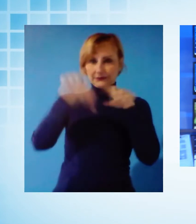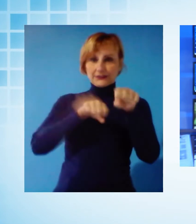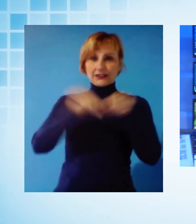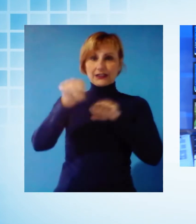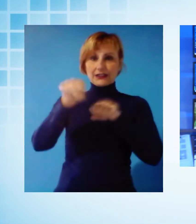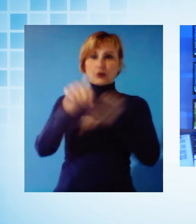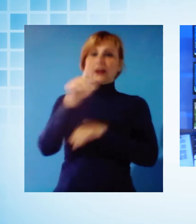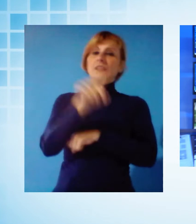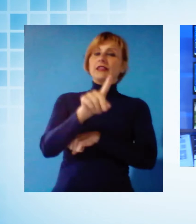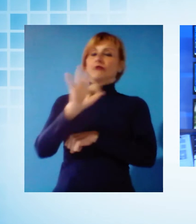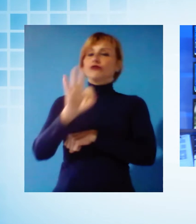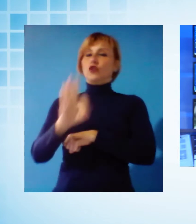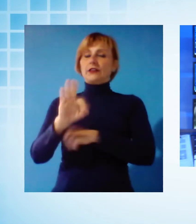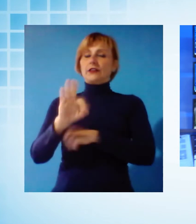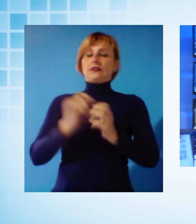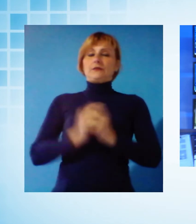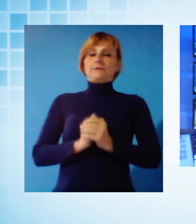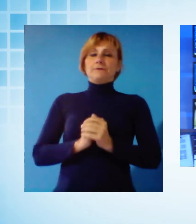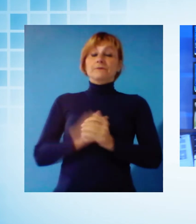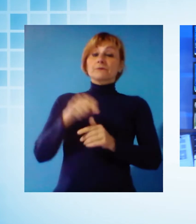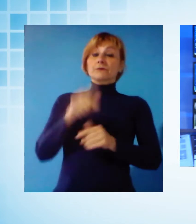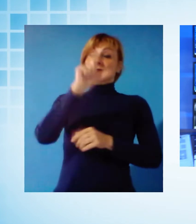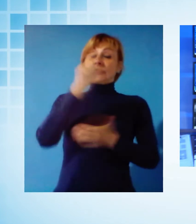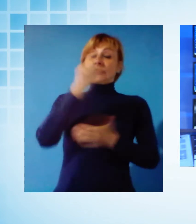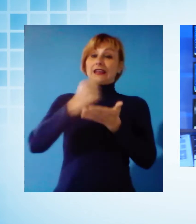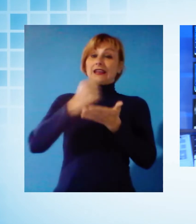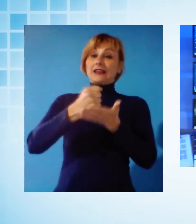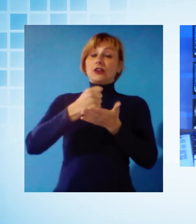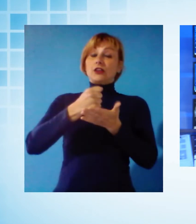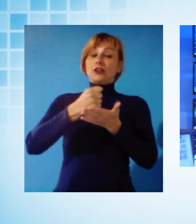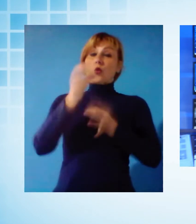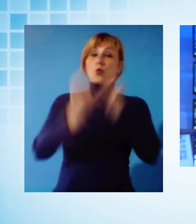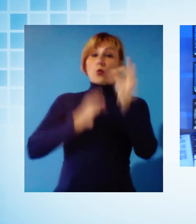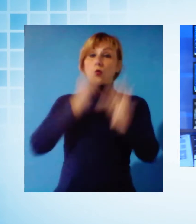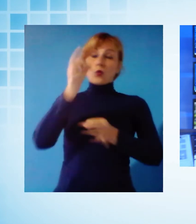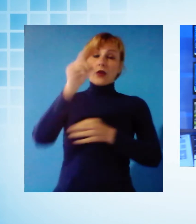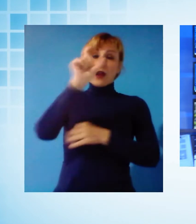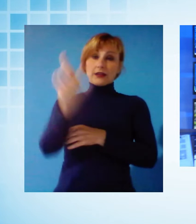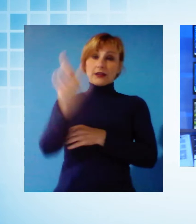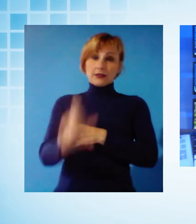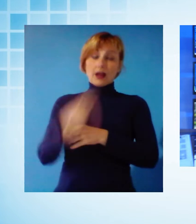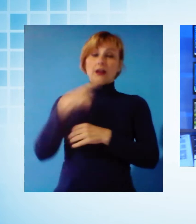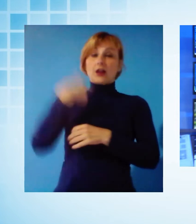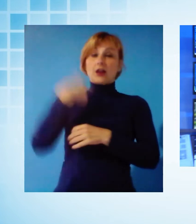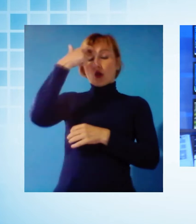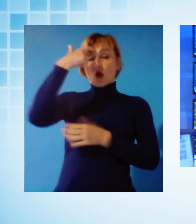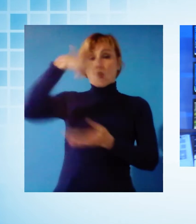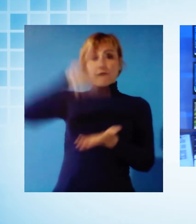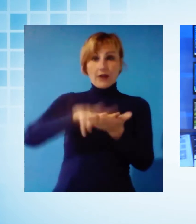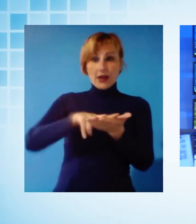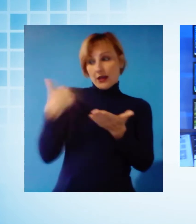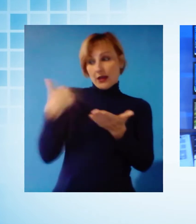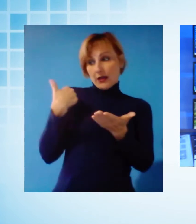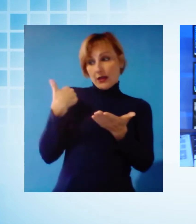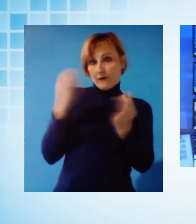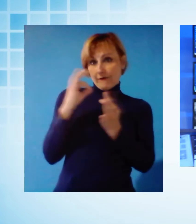Parliamo adesso invece del decreto Cura Italia emanato dal governo nelle scorse ore finanziamenti per le